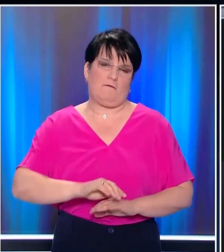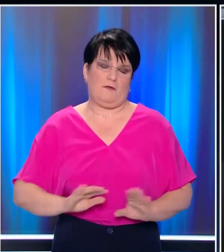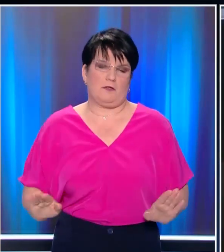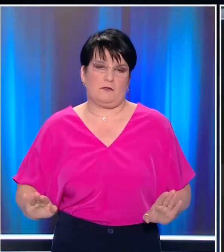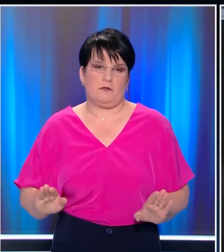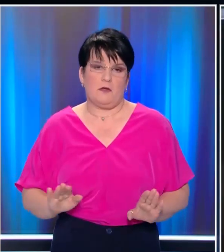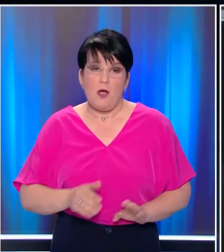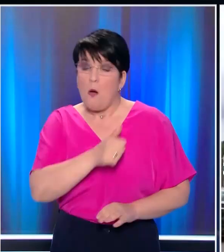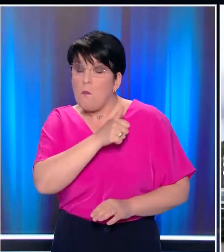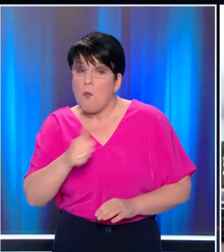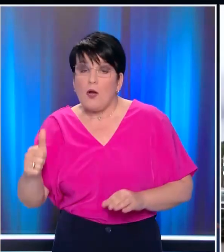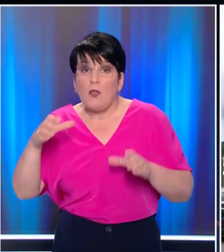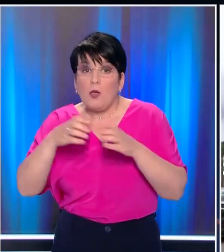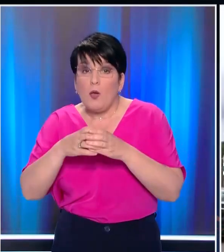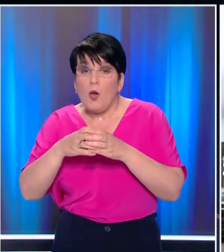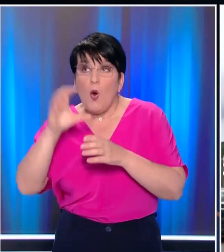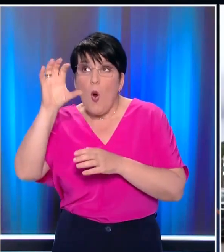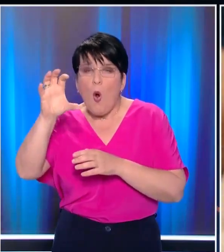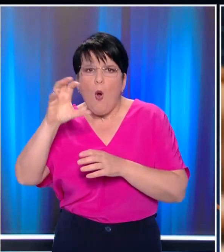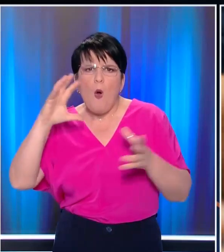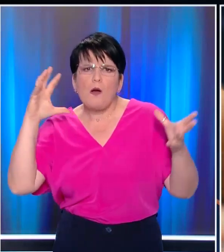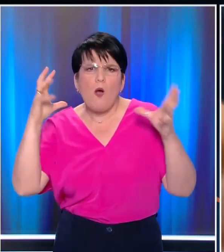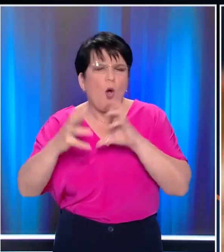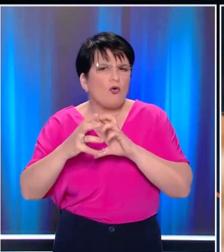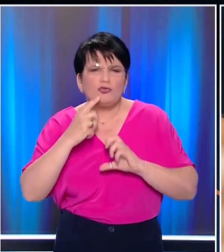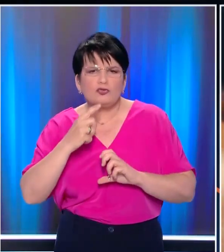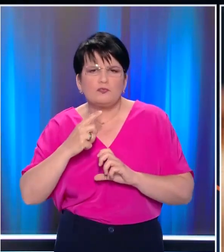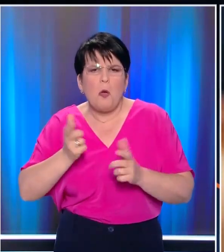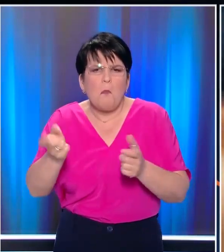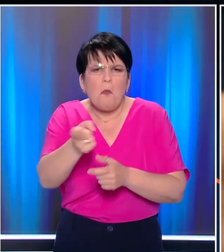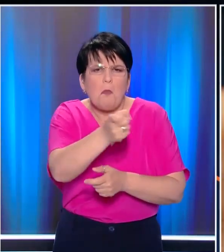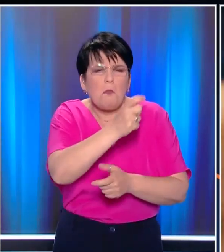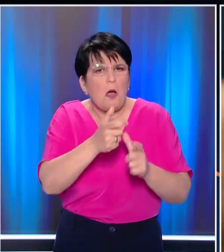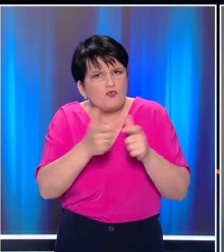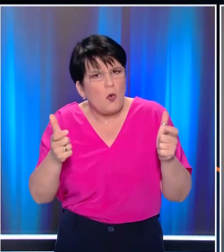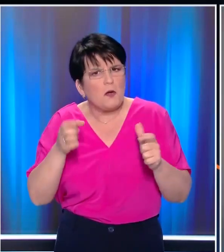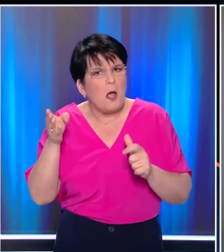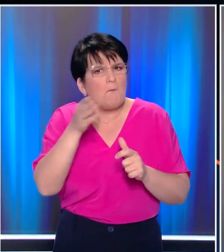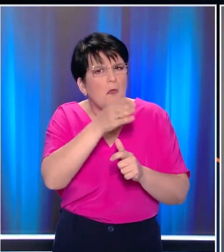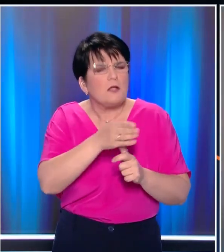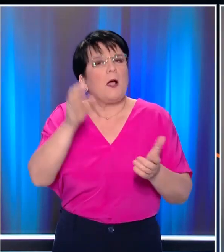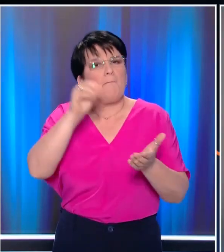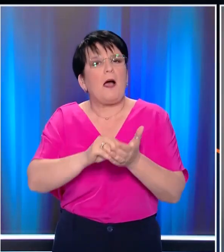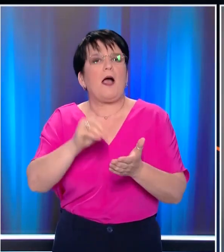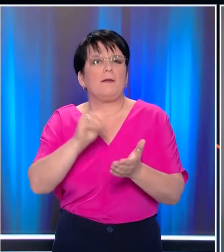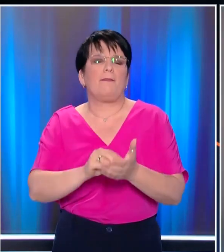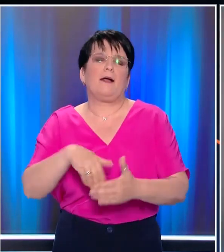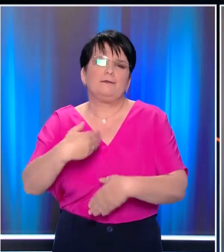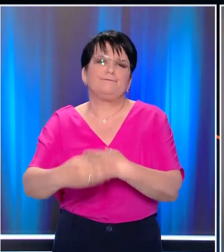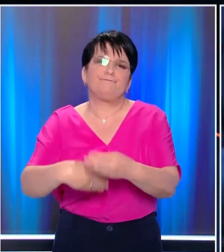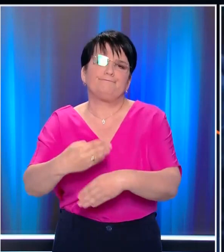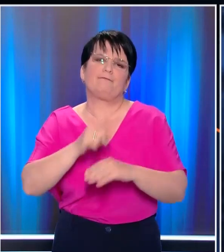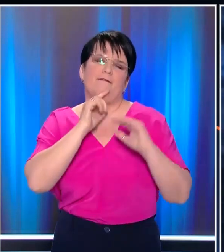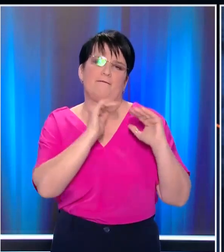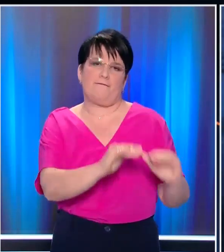Πρόκειται για τη μοναδική χώρα του κόσμου Οπότε οι επιθέσεις με τη χρήση πυροβόλων όπλων μέσα σε σχολικά ιδρύματα Επαναλαμβάνονται η μία μετά την